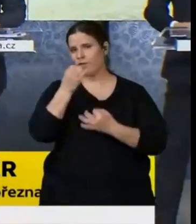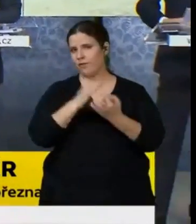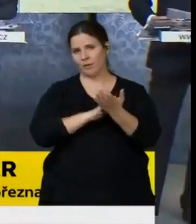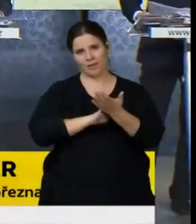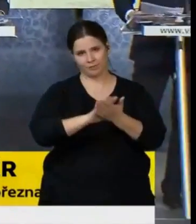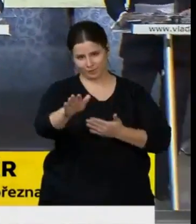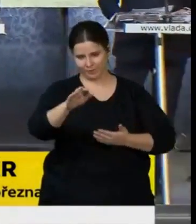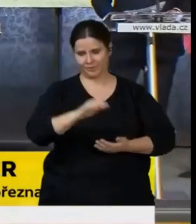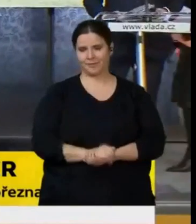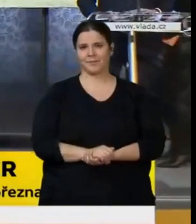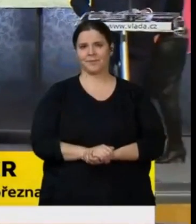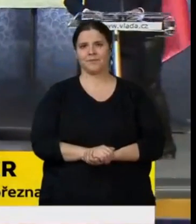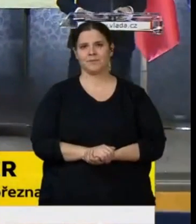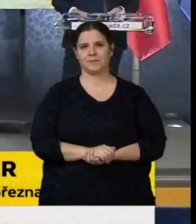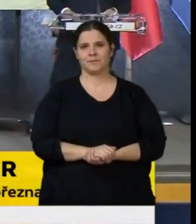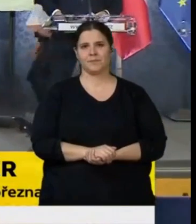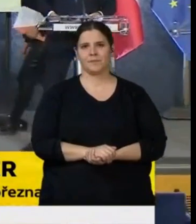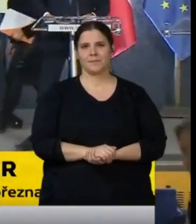shledanou. Na shledanou.